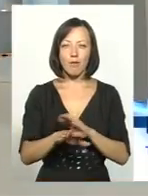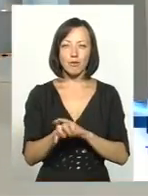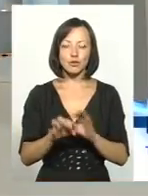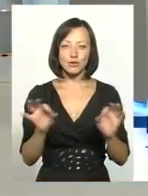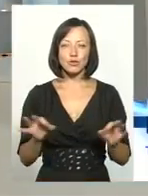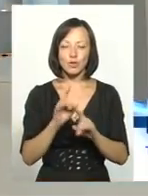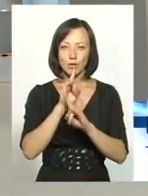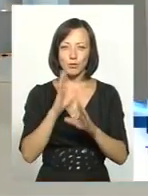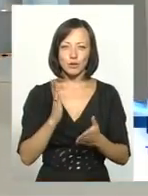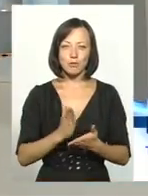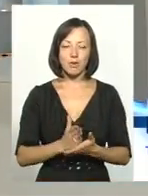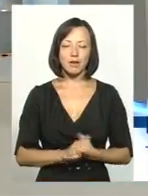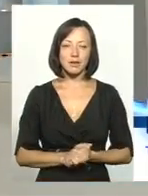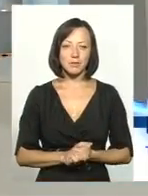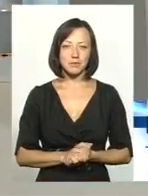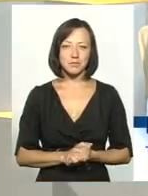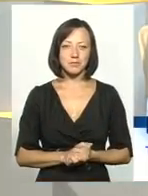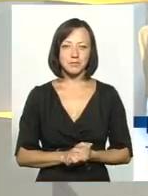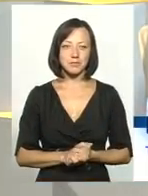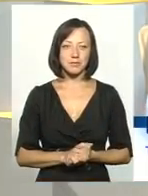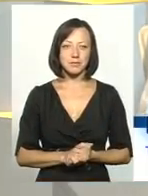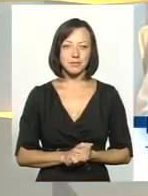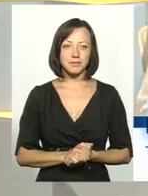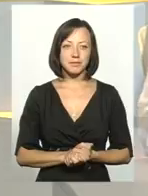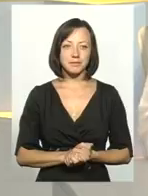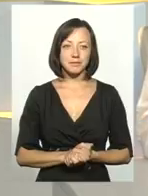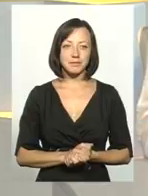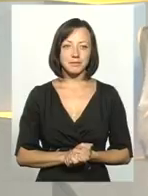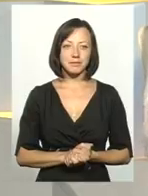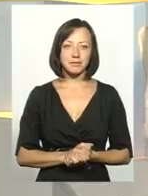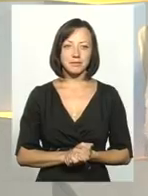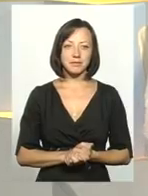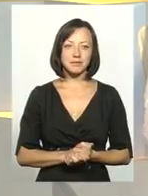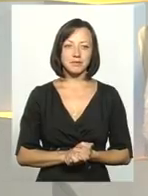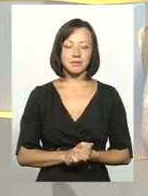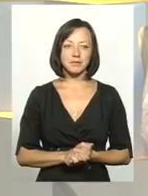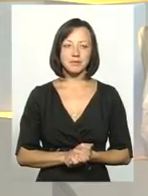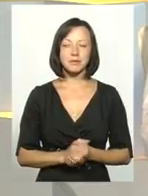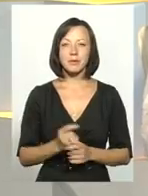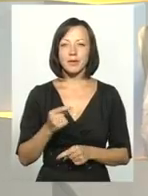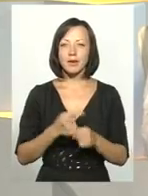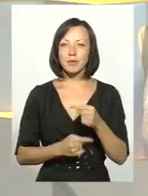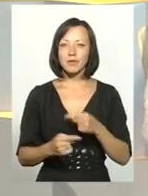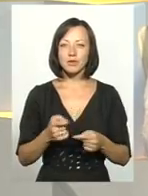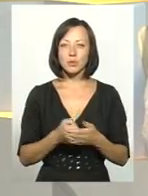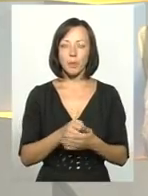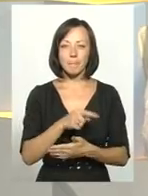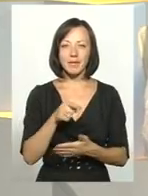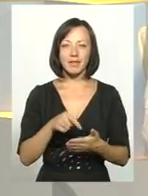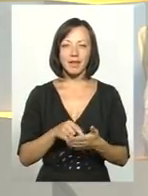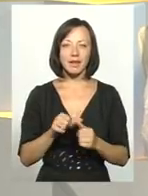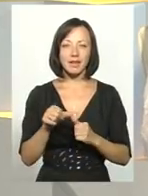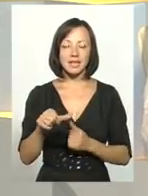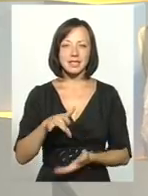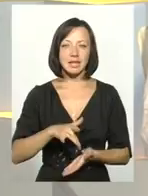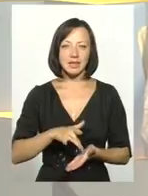Пасібо. От такі міркування наших глядачів. Повертаючись до питань децентралізації.